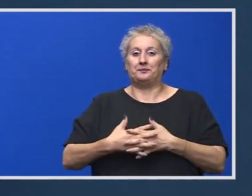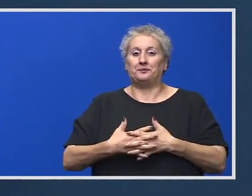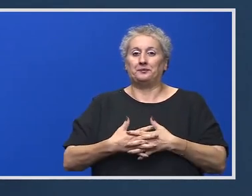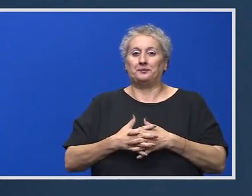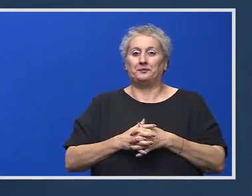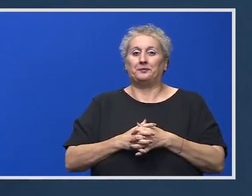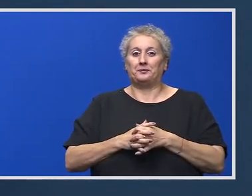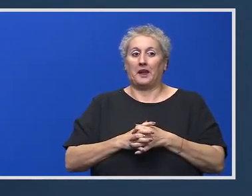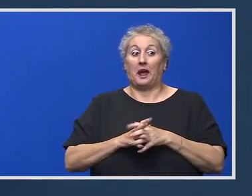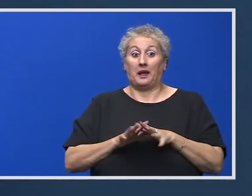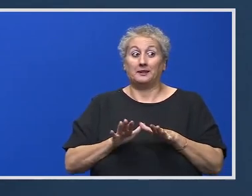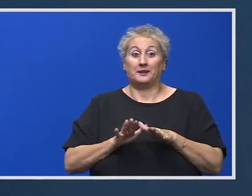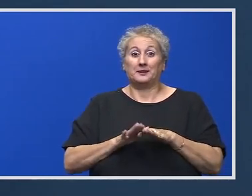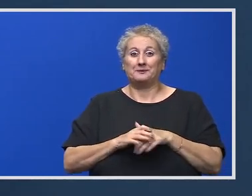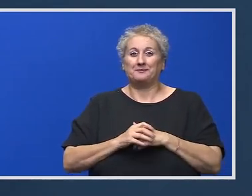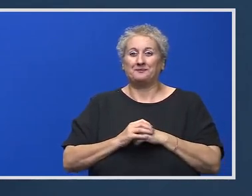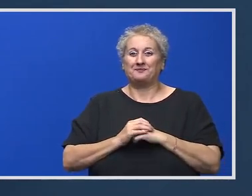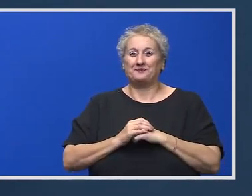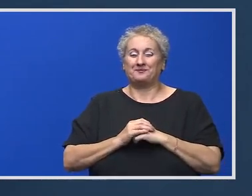Atât?